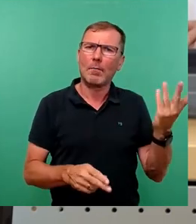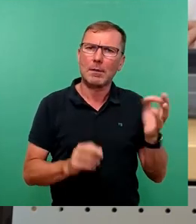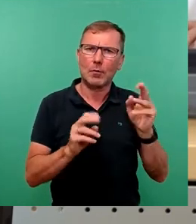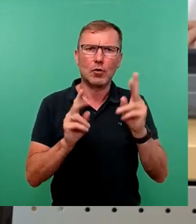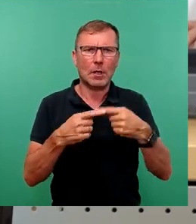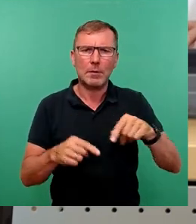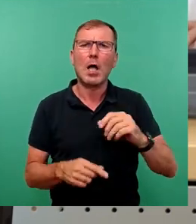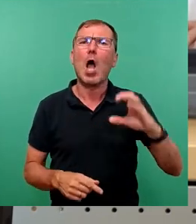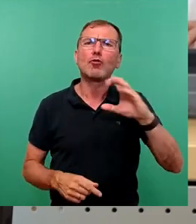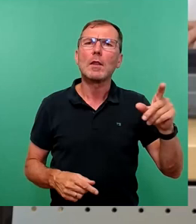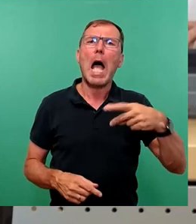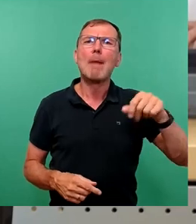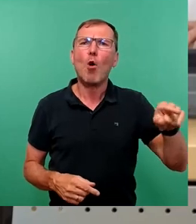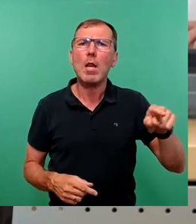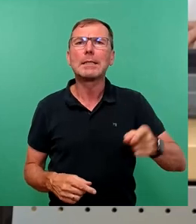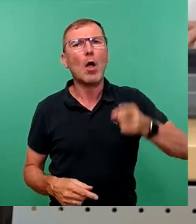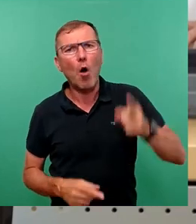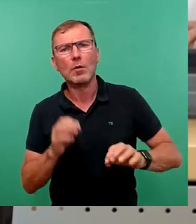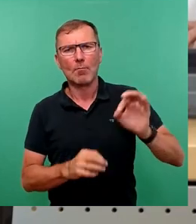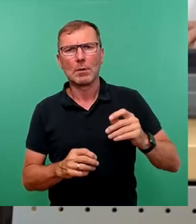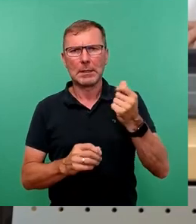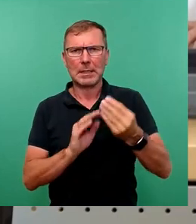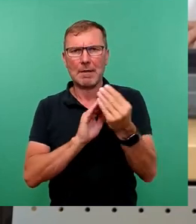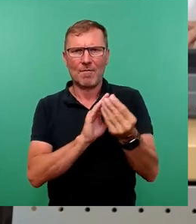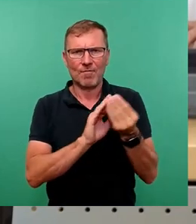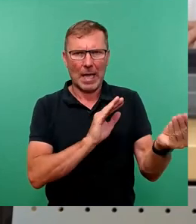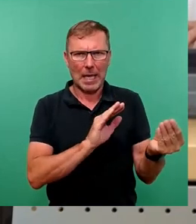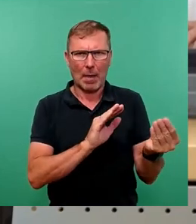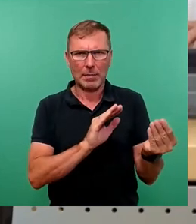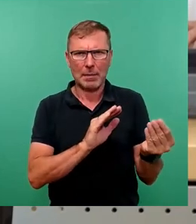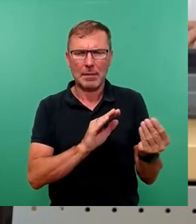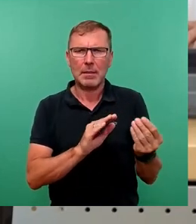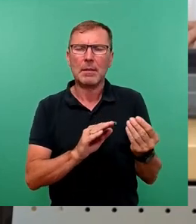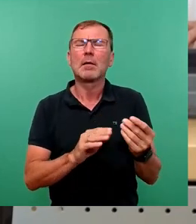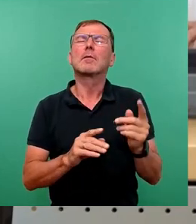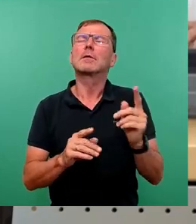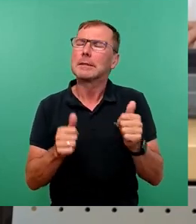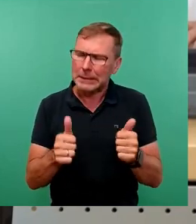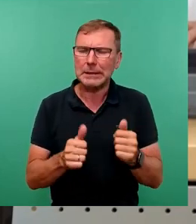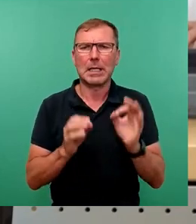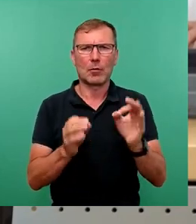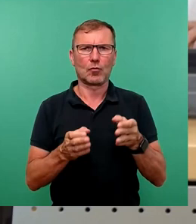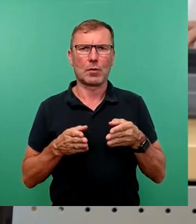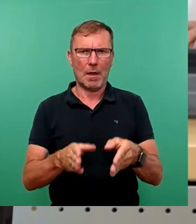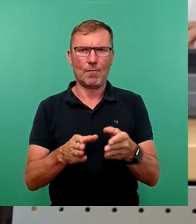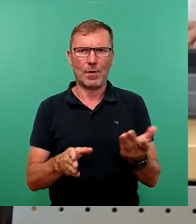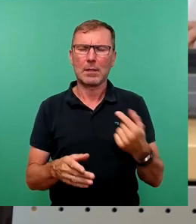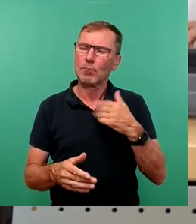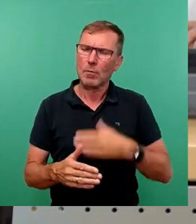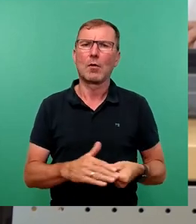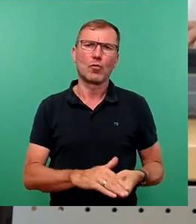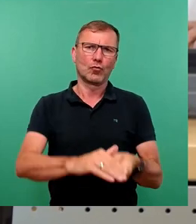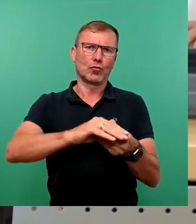Kota und Prolis zu 100 Prozent freizugeben, finden wir ausdrücklich einen sehr guten Vorschlag, den wir gerne unterstützen.